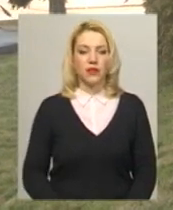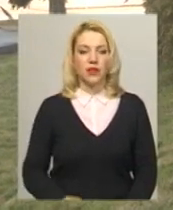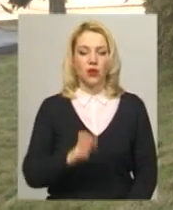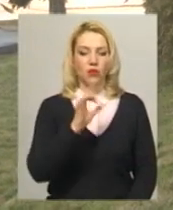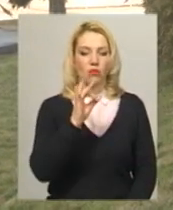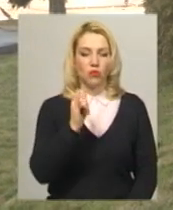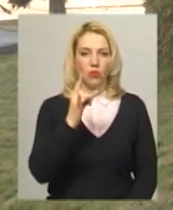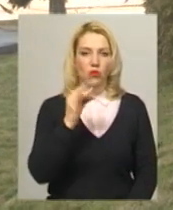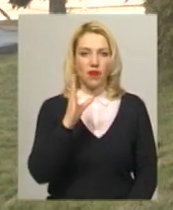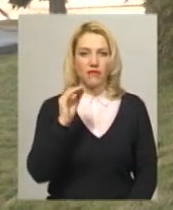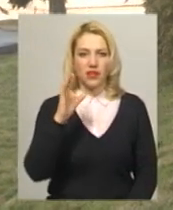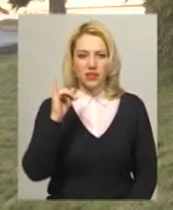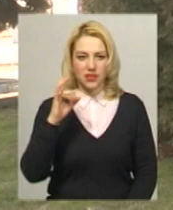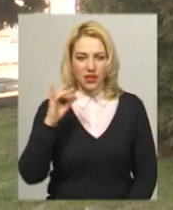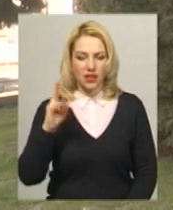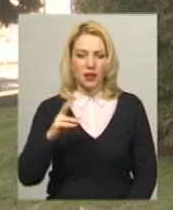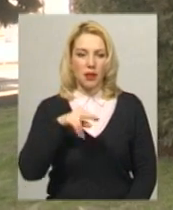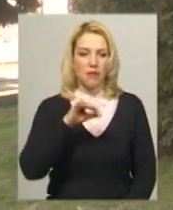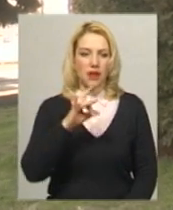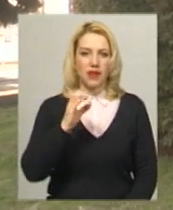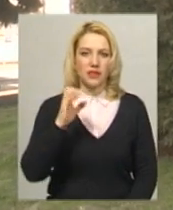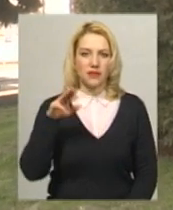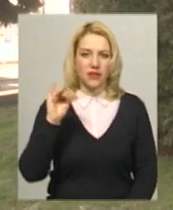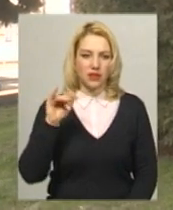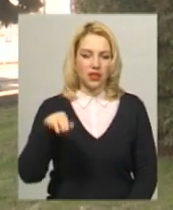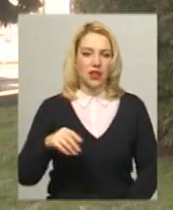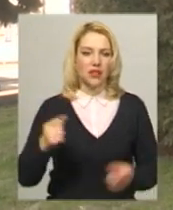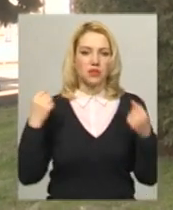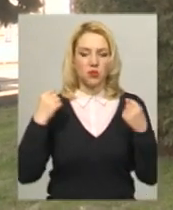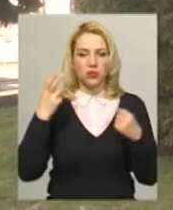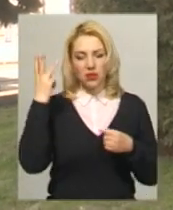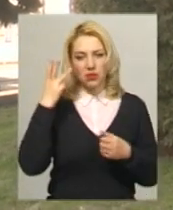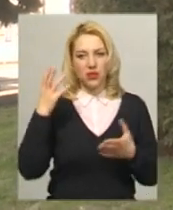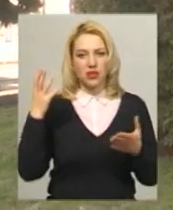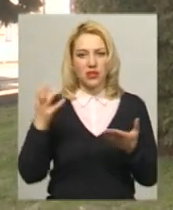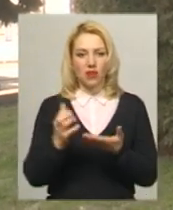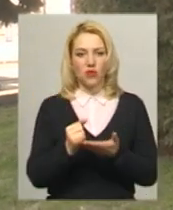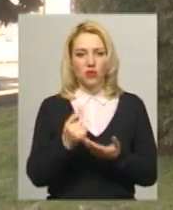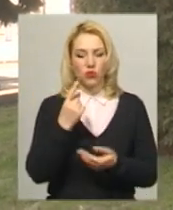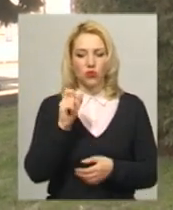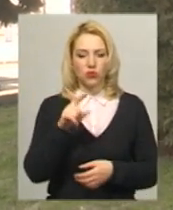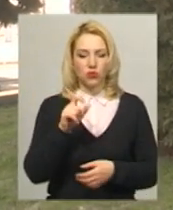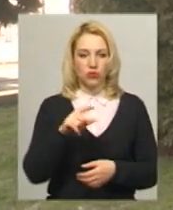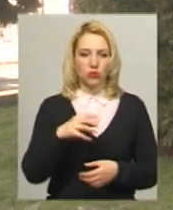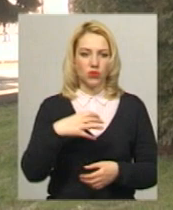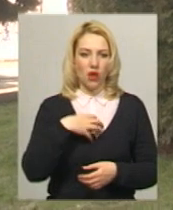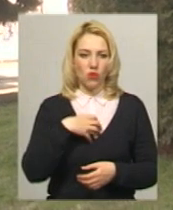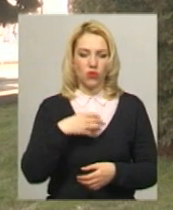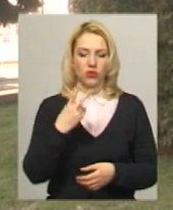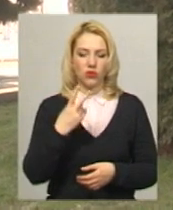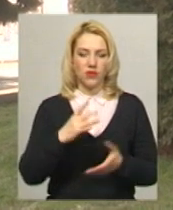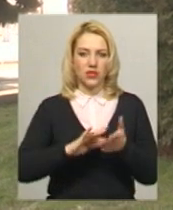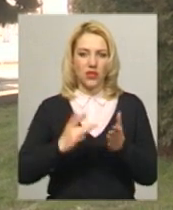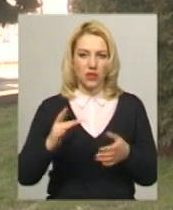«Буревісник» та «Пересвіт Шепетівка». Спортсмени Хмельницької області завоювали одну золоту нагороду, дві срібних